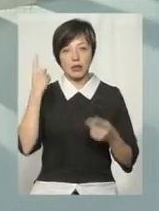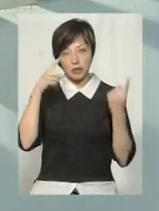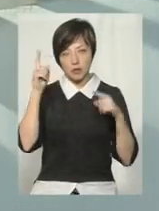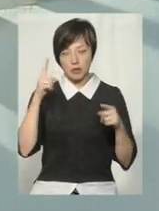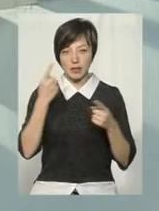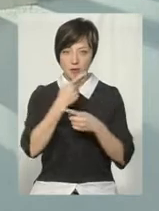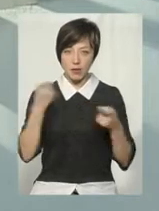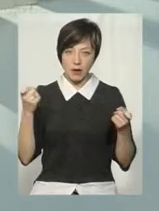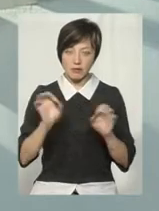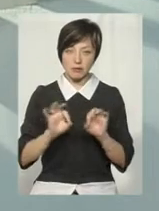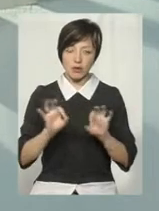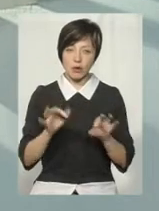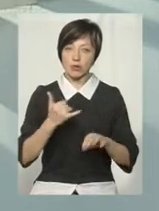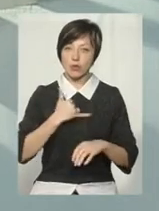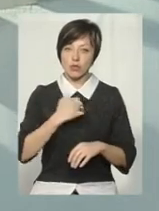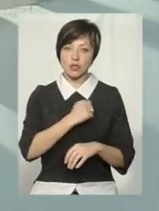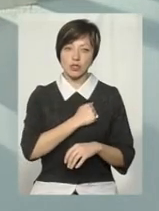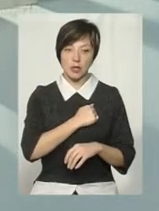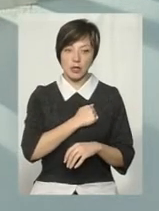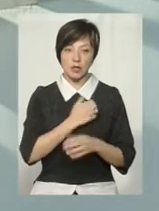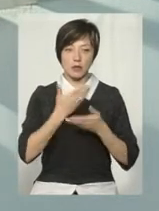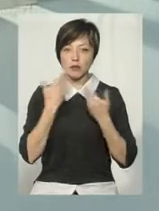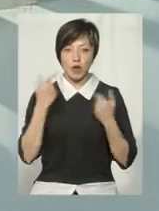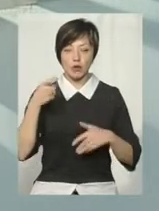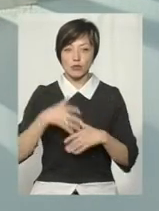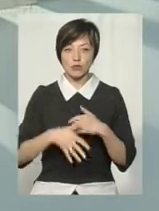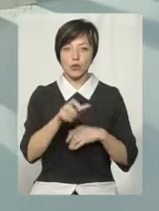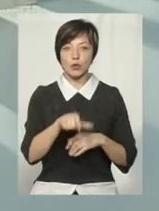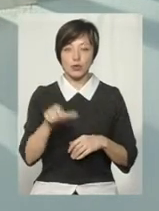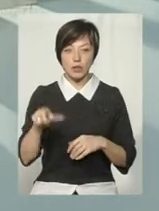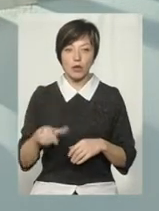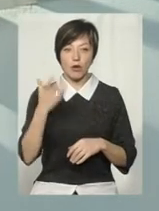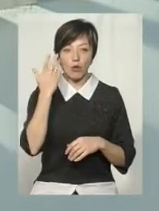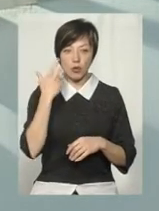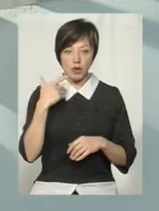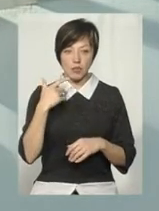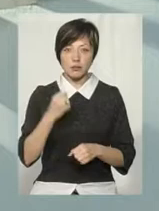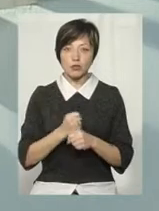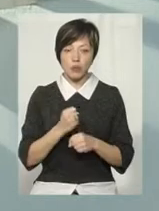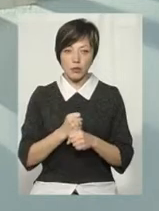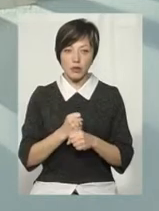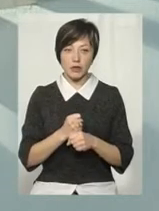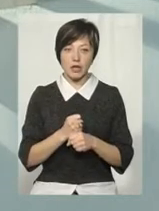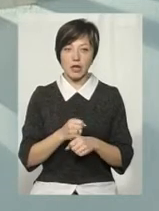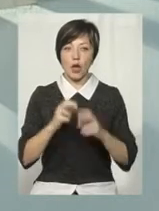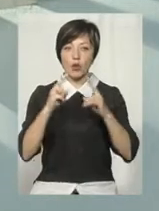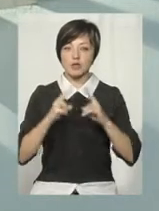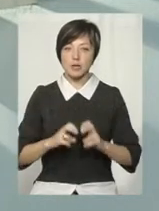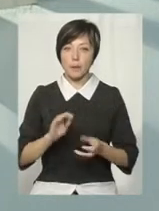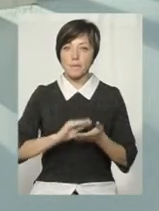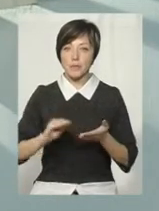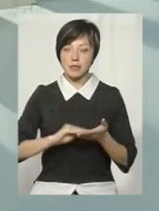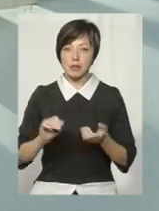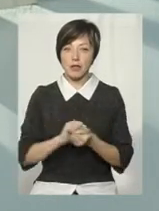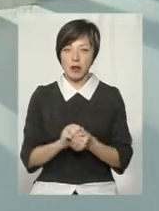інформацію продумати, тому що в нас, на жаль, немає розуміння в людей, що коли зроблене якесь розслідування, написаний